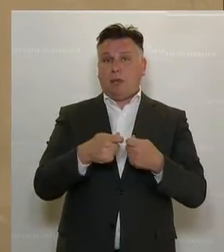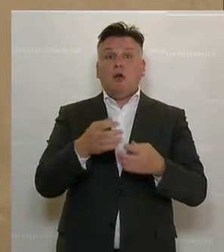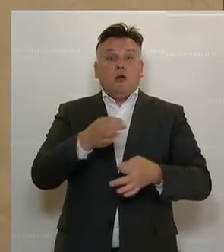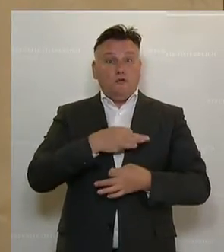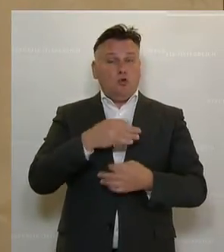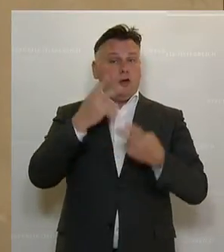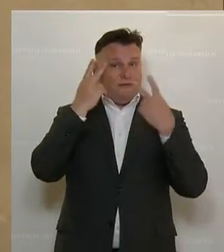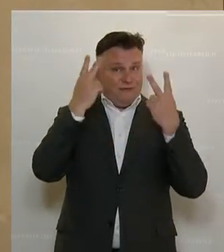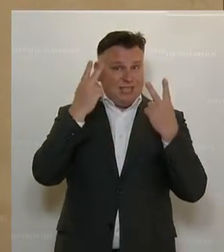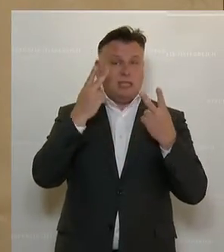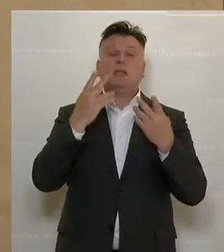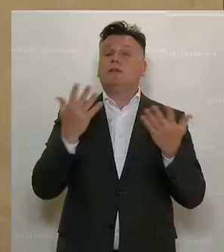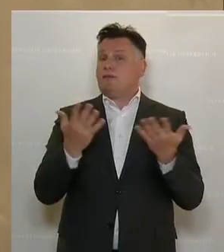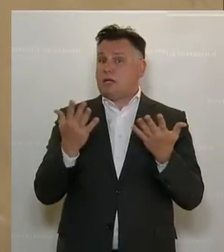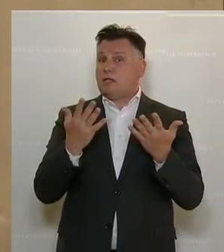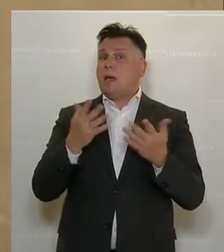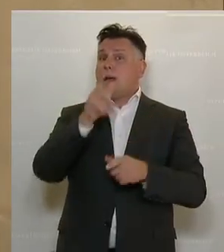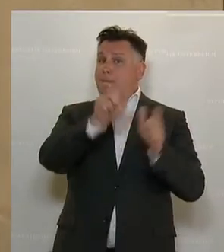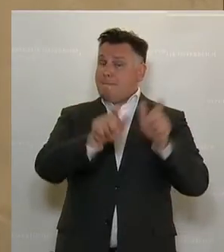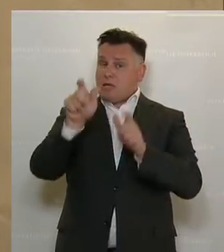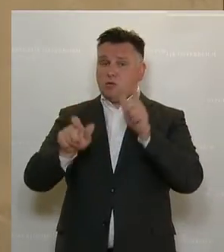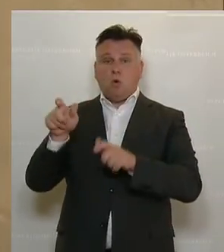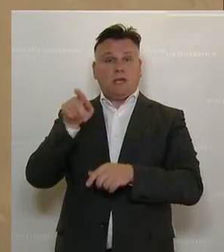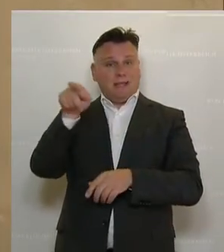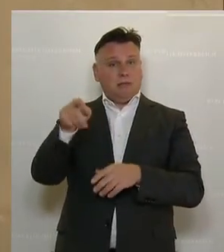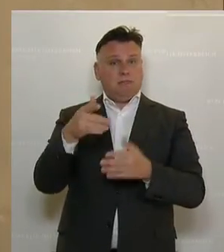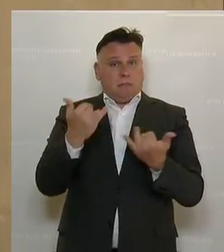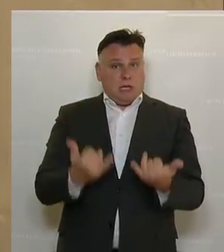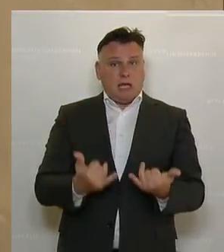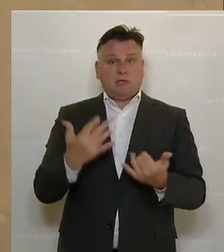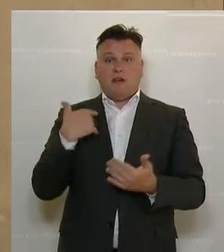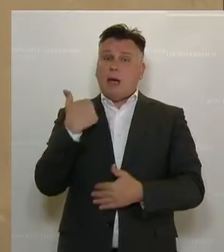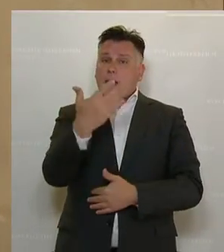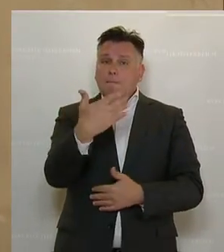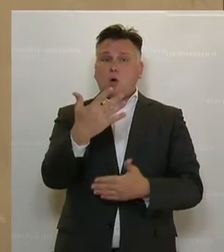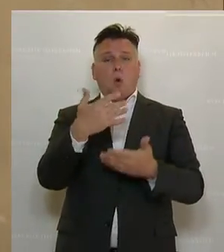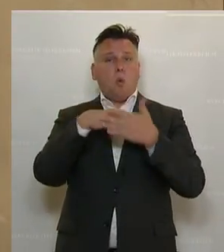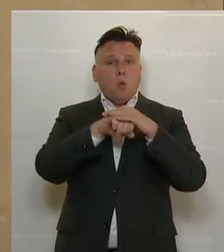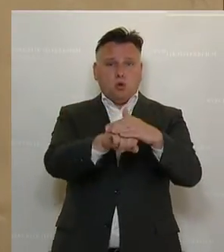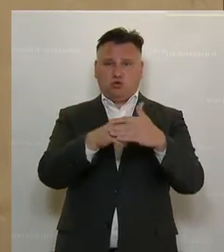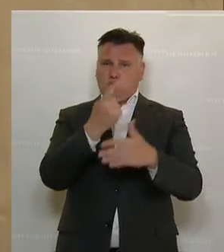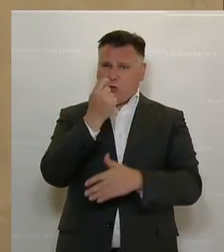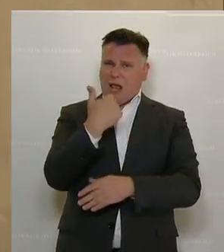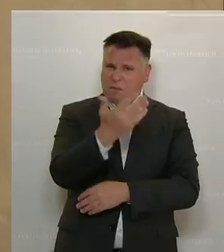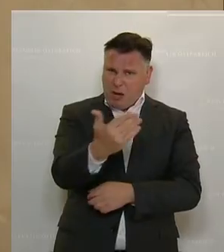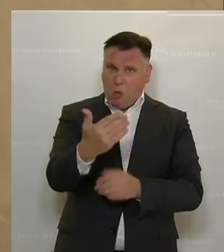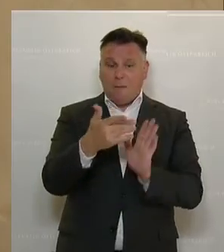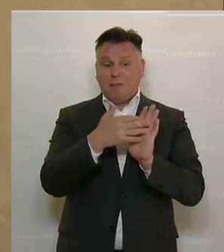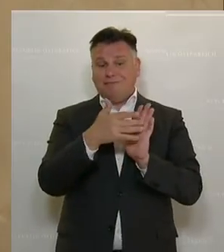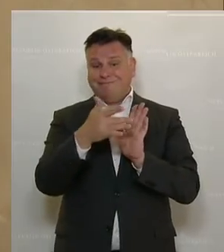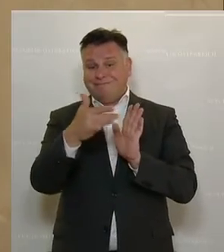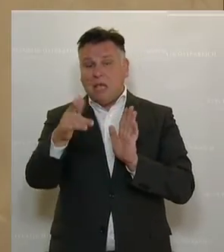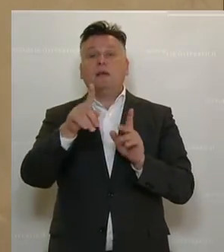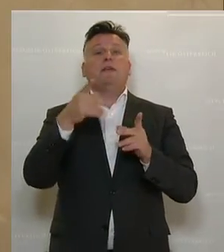ist das Ziel, dass Menschen nach einer gewissen Zeit, wo es eine Unterstützung gibt, ein Kombilohnmodell, dass sie Menschen eine